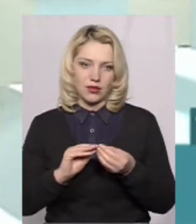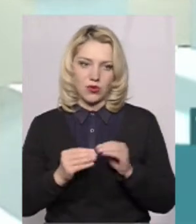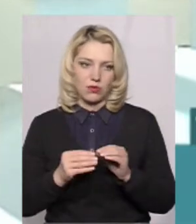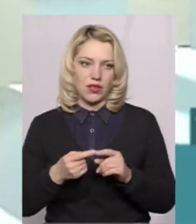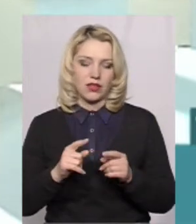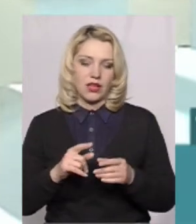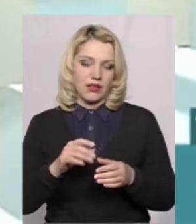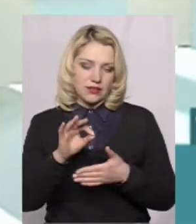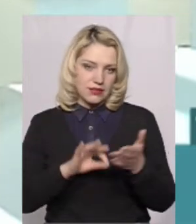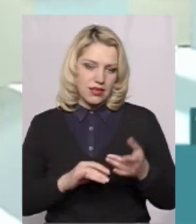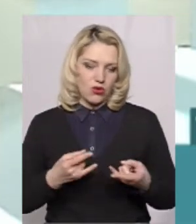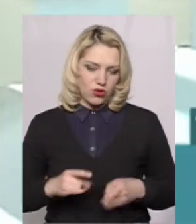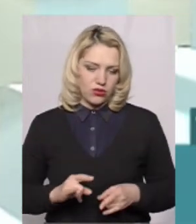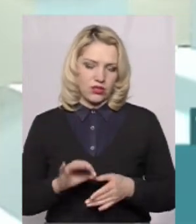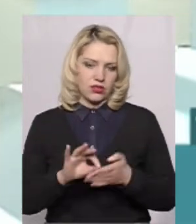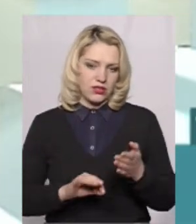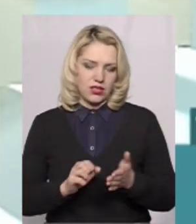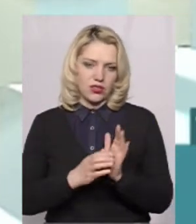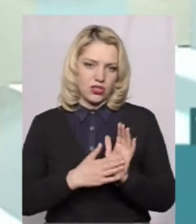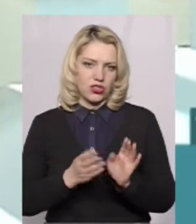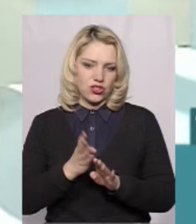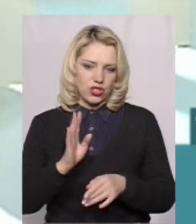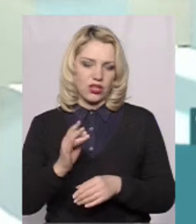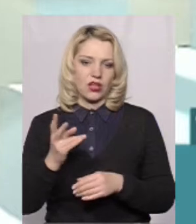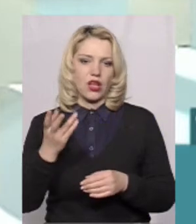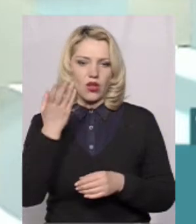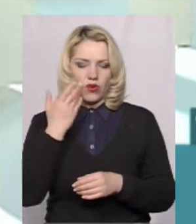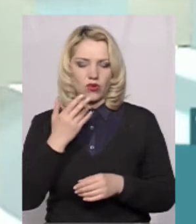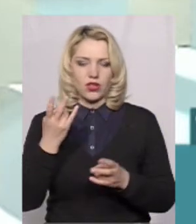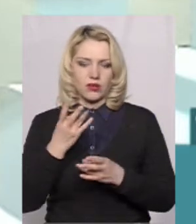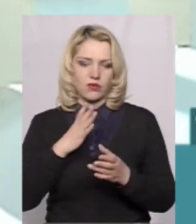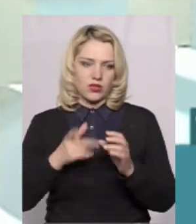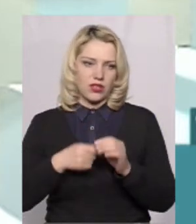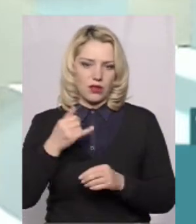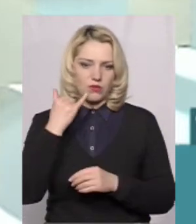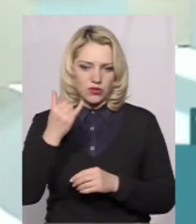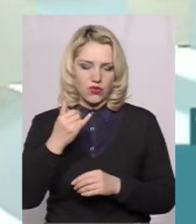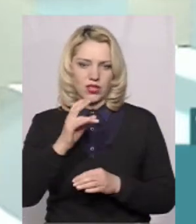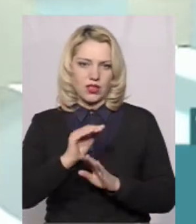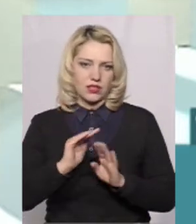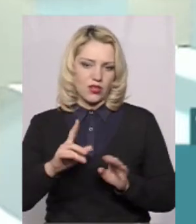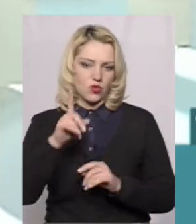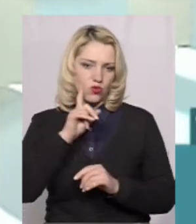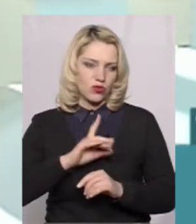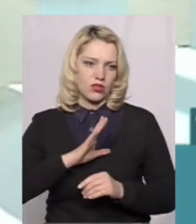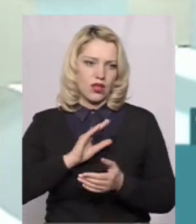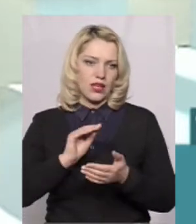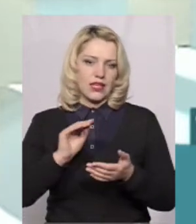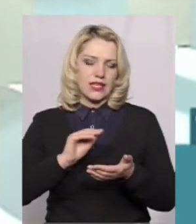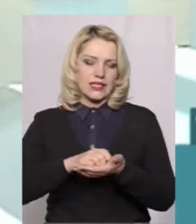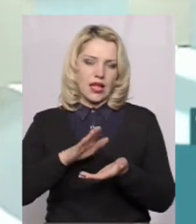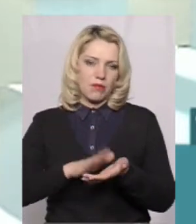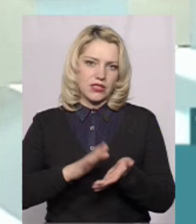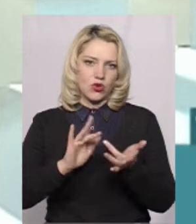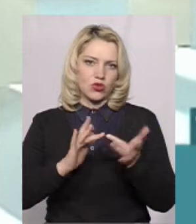з народження стало на чергу, підійшла пора йти писати заяву, подзвонила з садочка, попередили все зручно, записувалась онлайн.